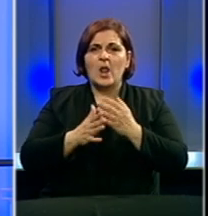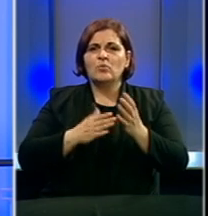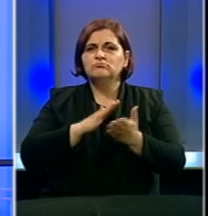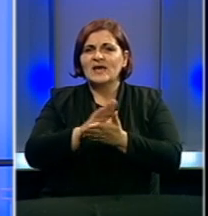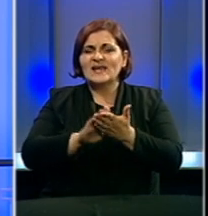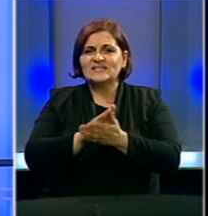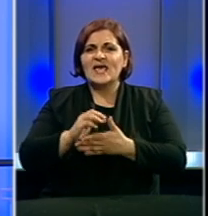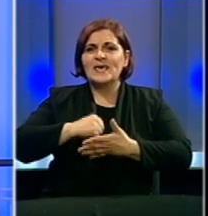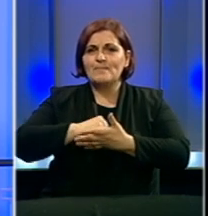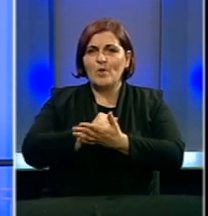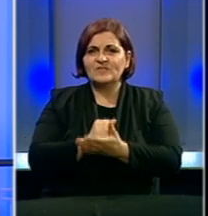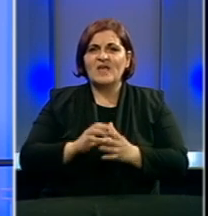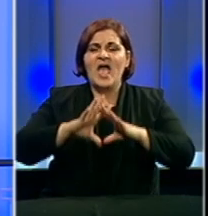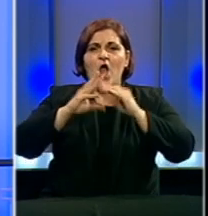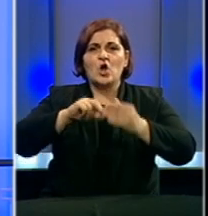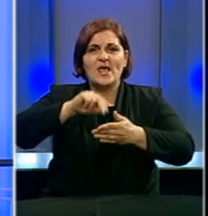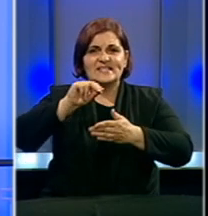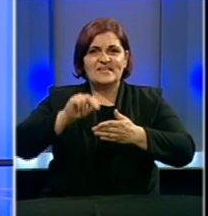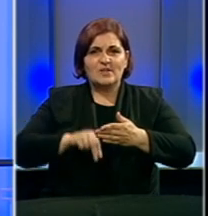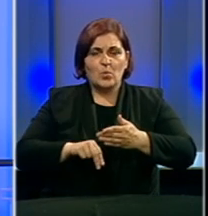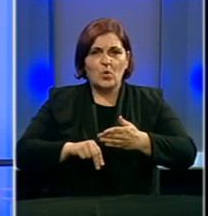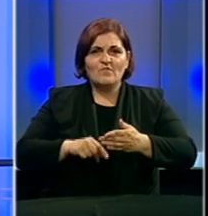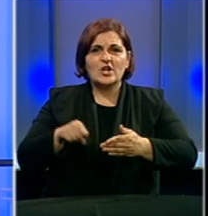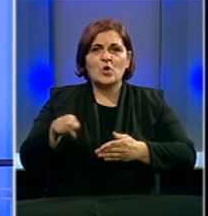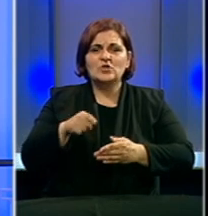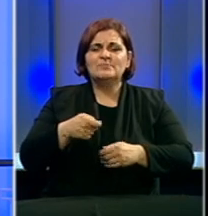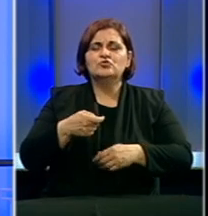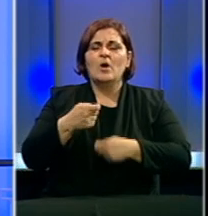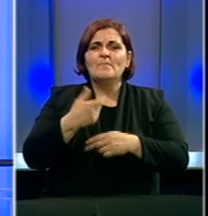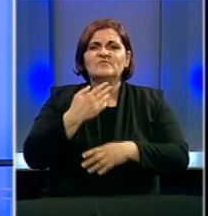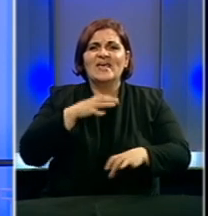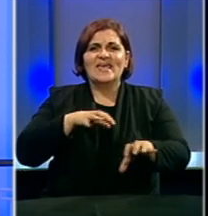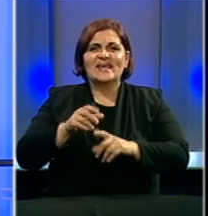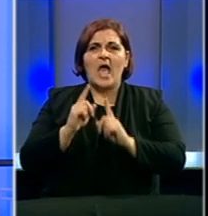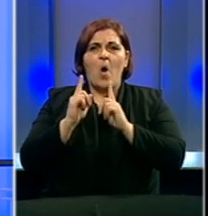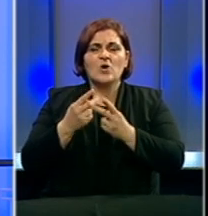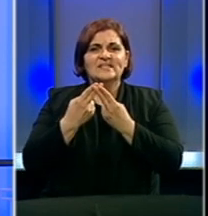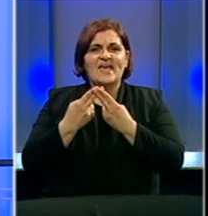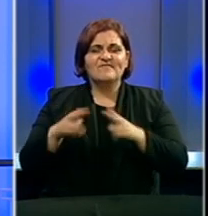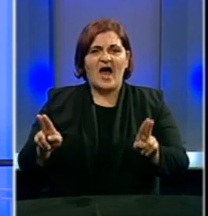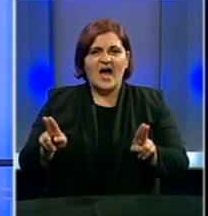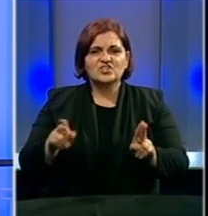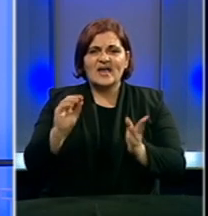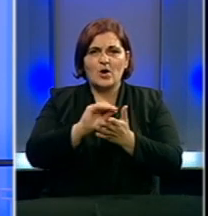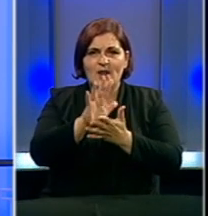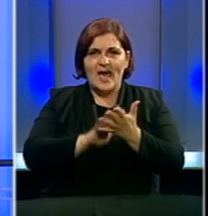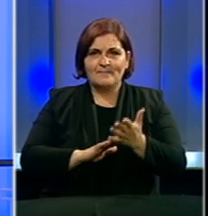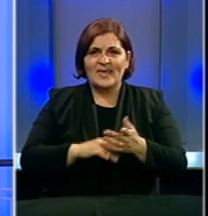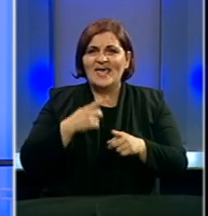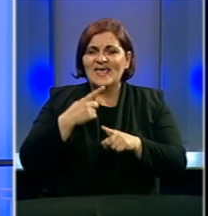dialoga i potvrdili da kolektivni ugovori potpisan između poslodavaca i radnika ostaju da važe u punom kapacitetu.